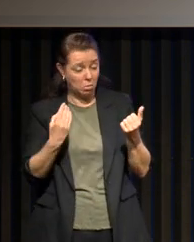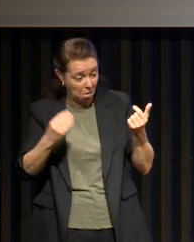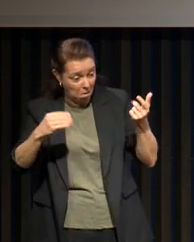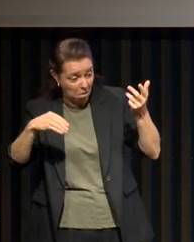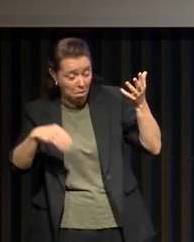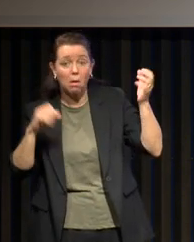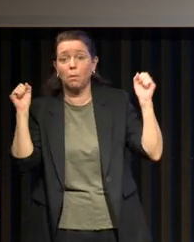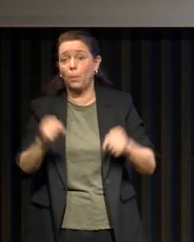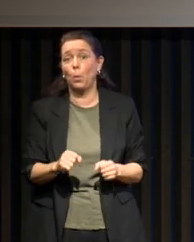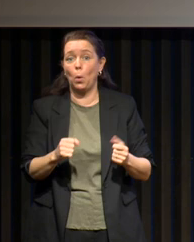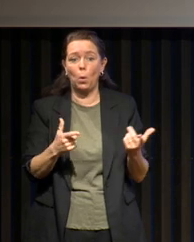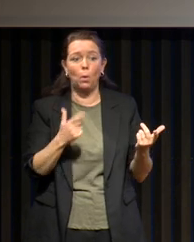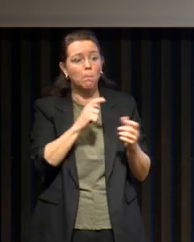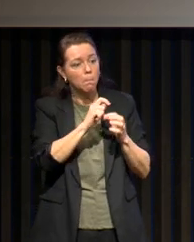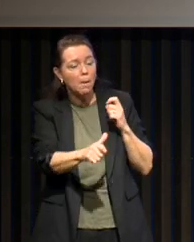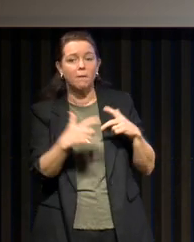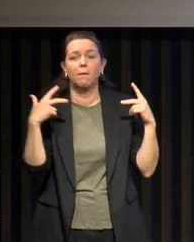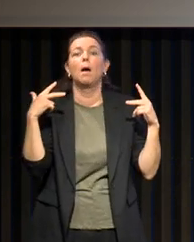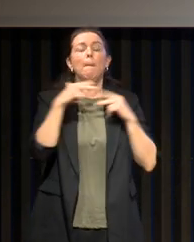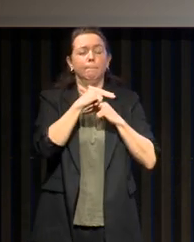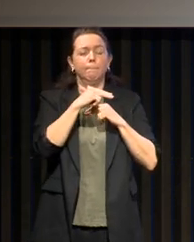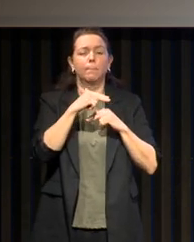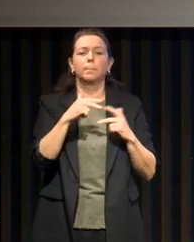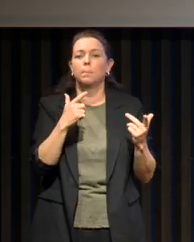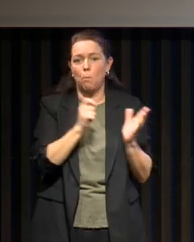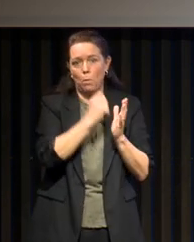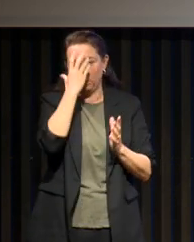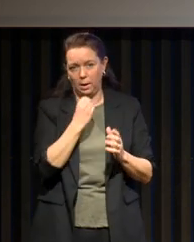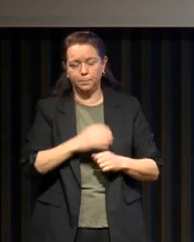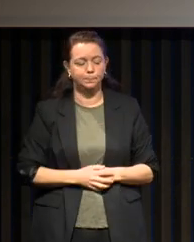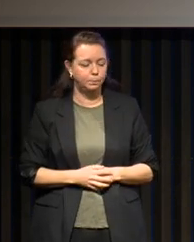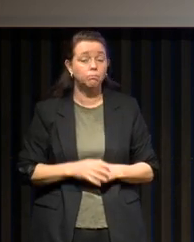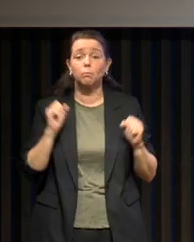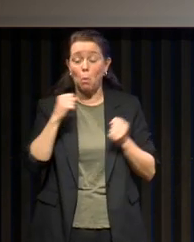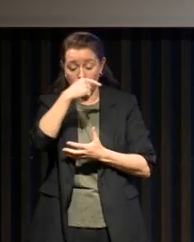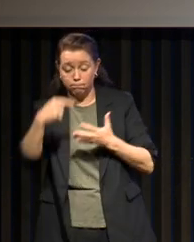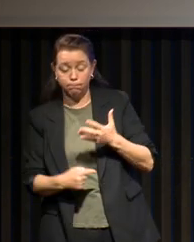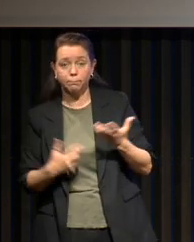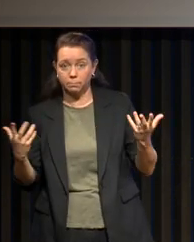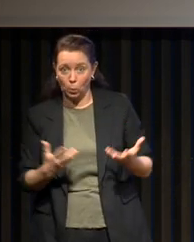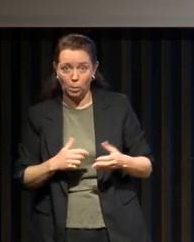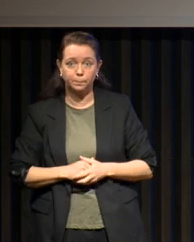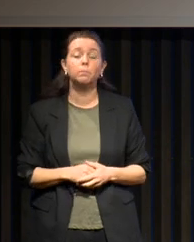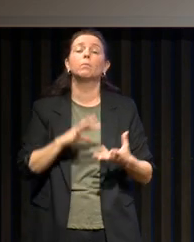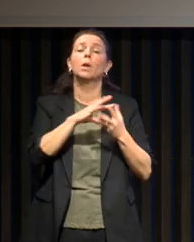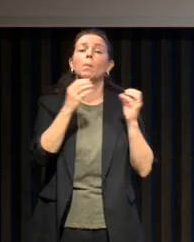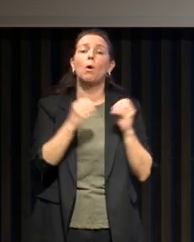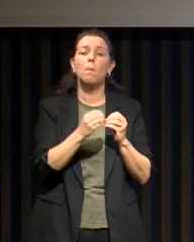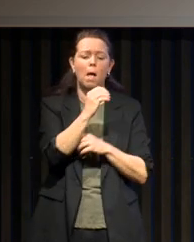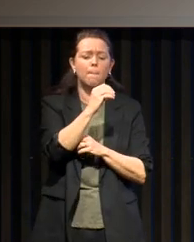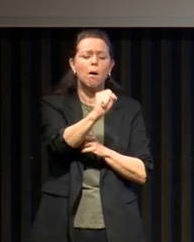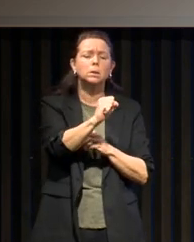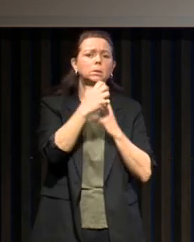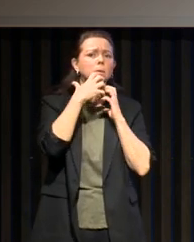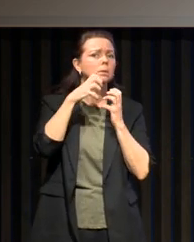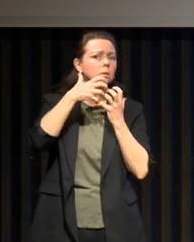à la survenue des apnées et hypopnées obstructives pendant le sommeil. des problèmes du contenant osseux, c